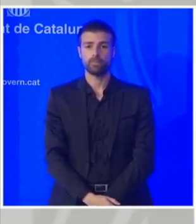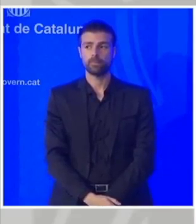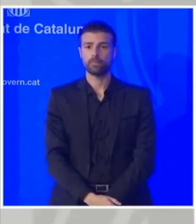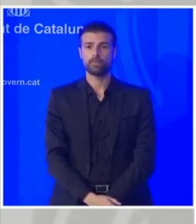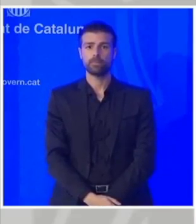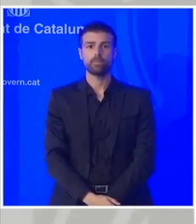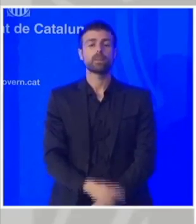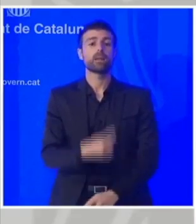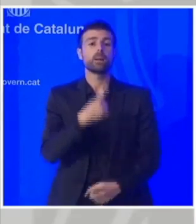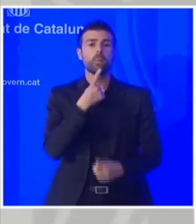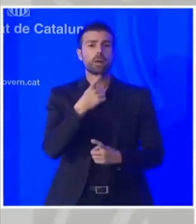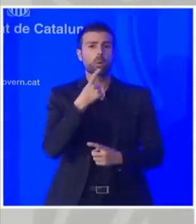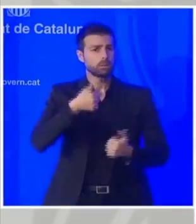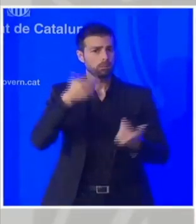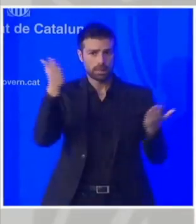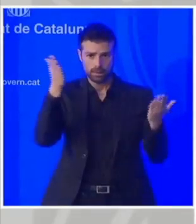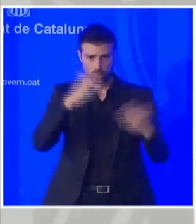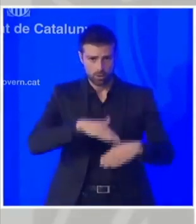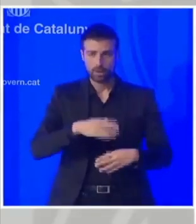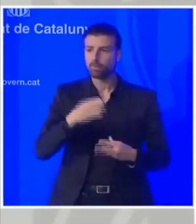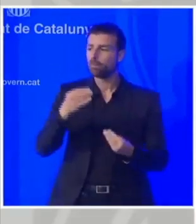Fins aquí no tenim més preguntes Molt bé gràcies